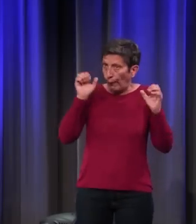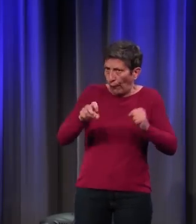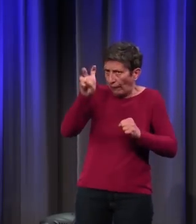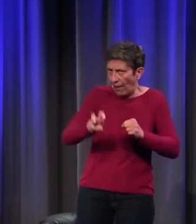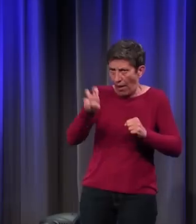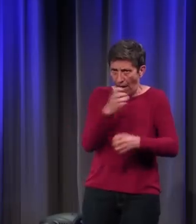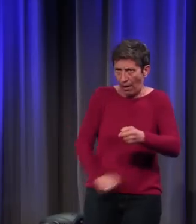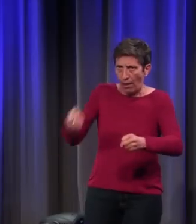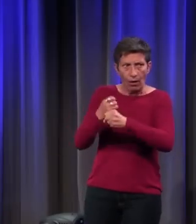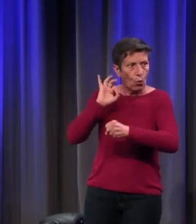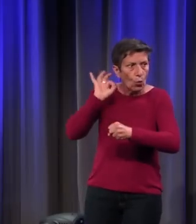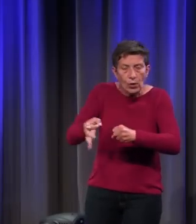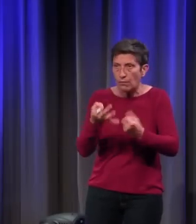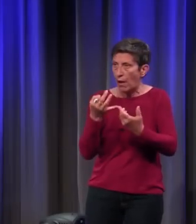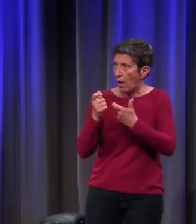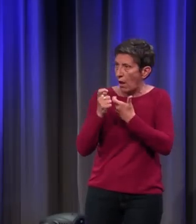On a des pigments verts.